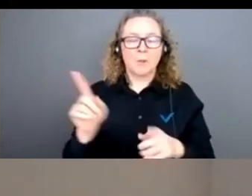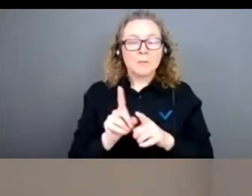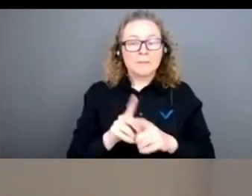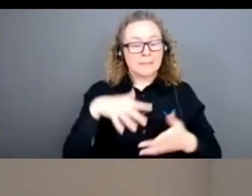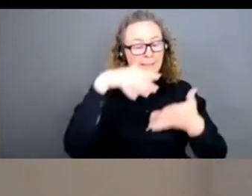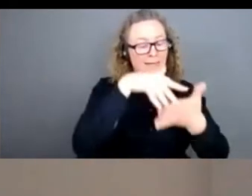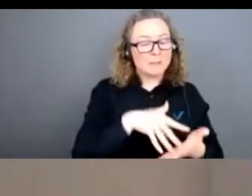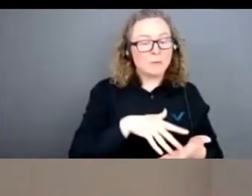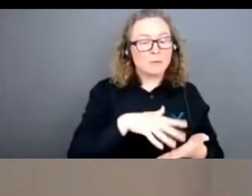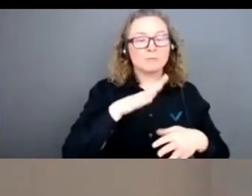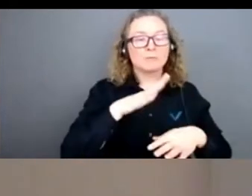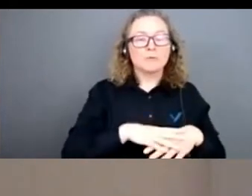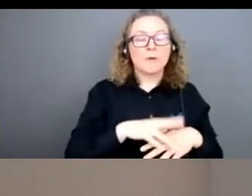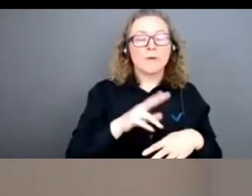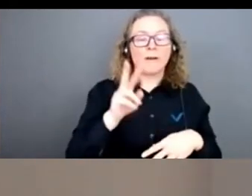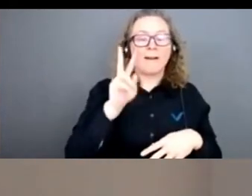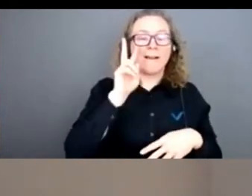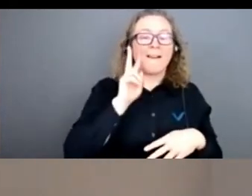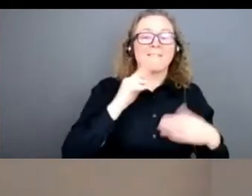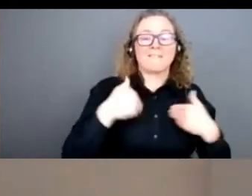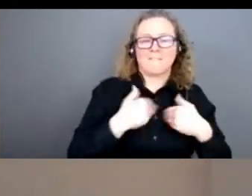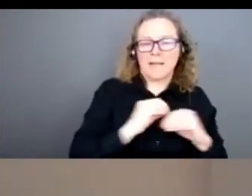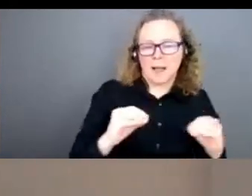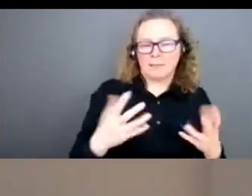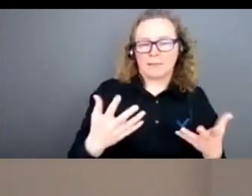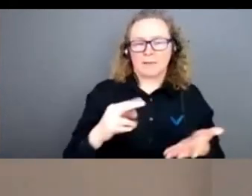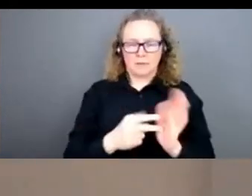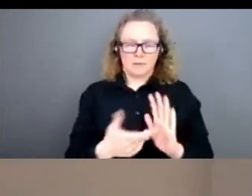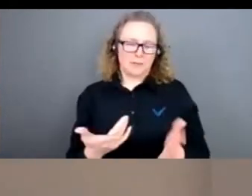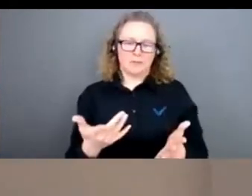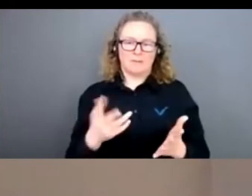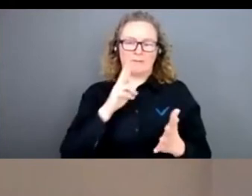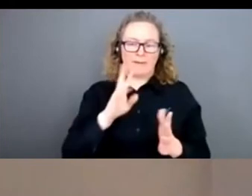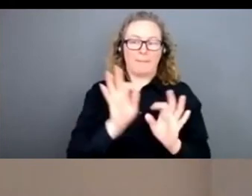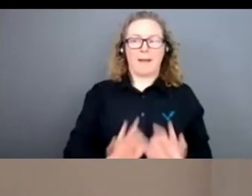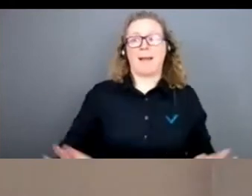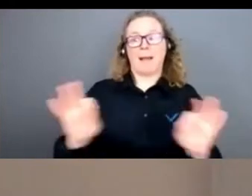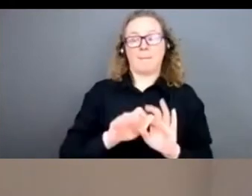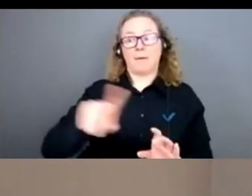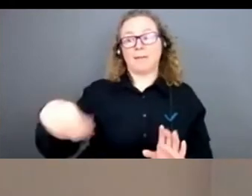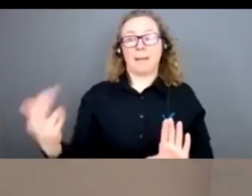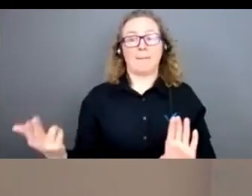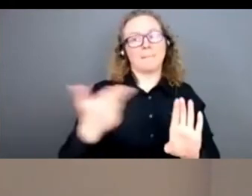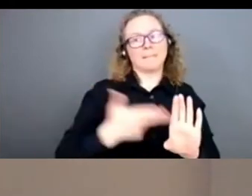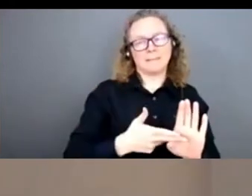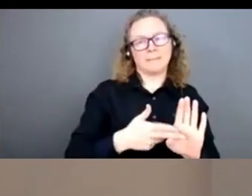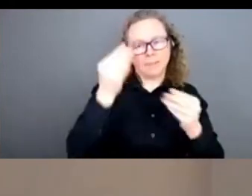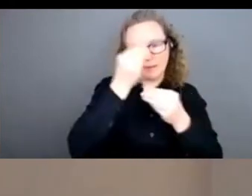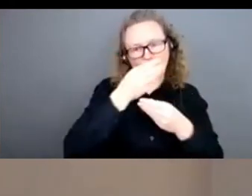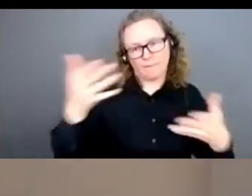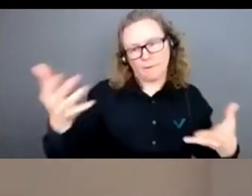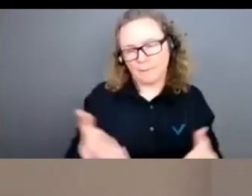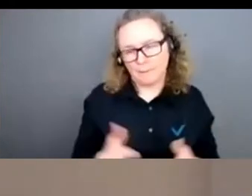francophone et puis au-delà. Mais au sein du monde francophone, vraiment, l'importance des membres du CREA et du GREA dans ce volume me semble être assez révélateur